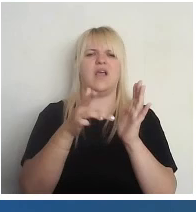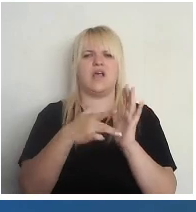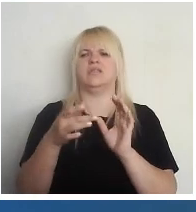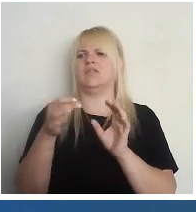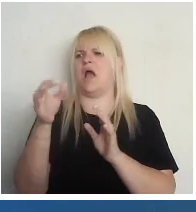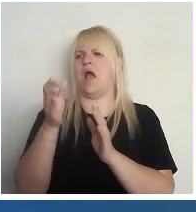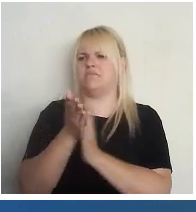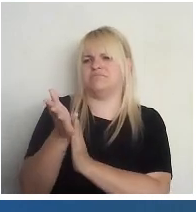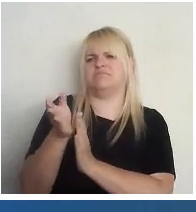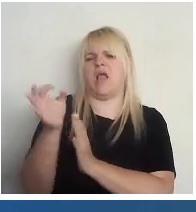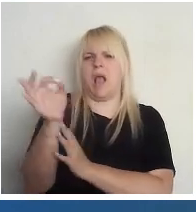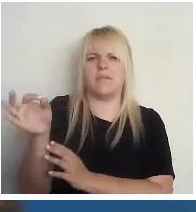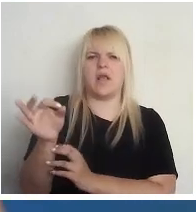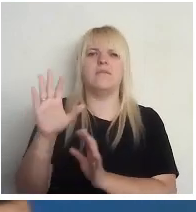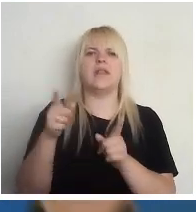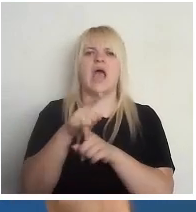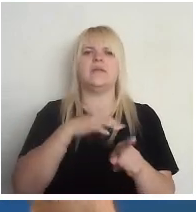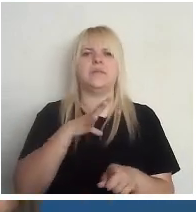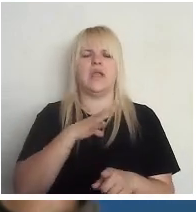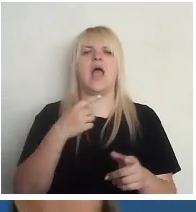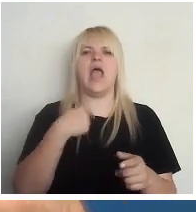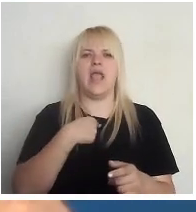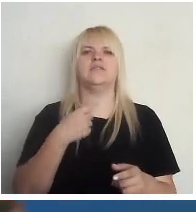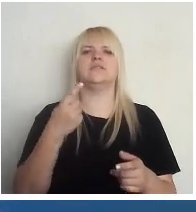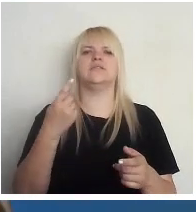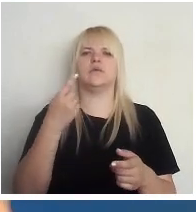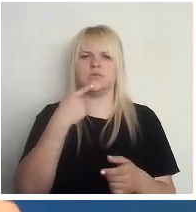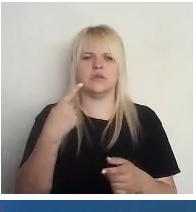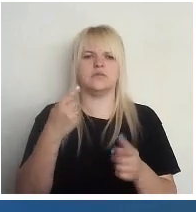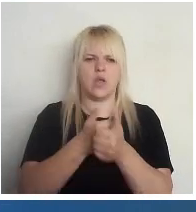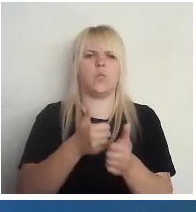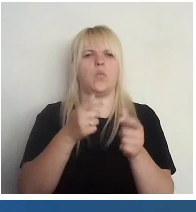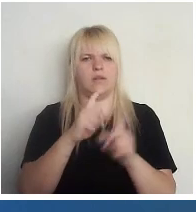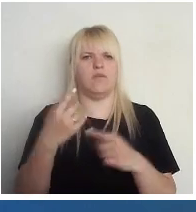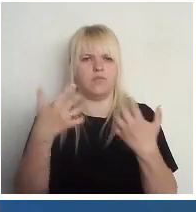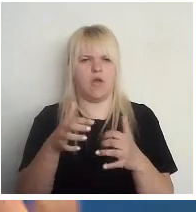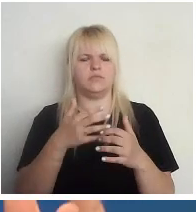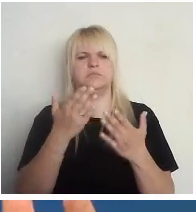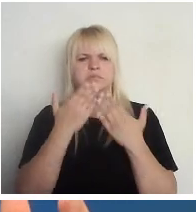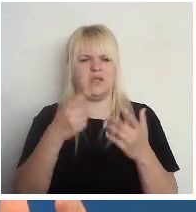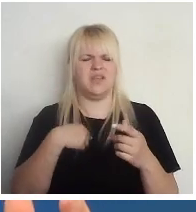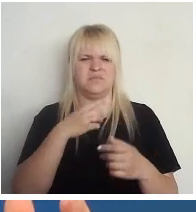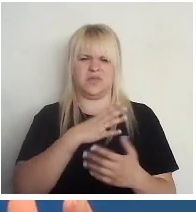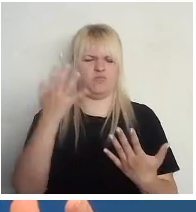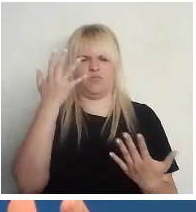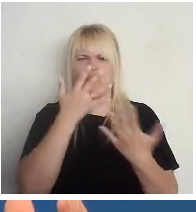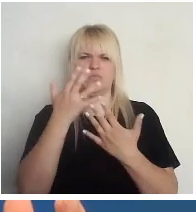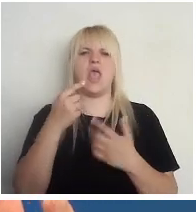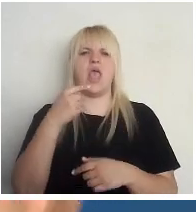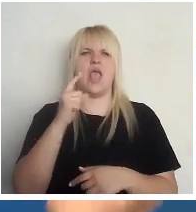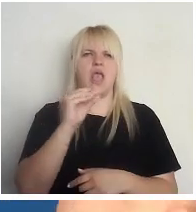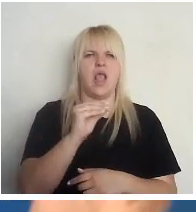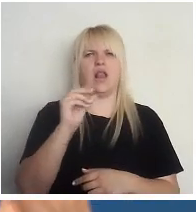tur arī bija, es sakoju politikā līdz, un man bija mulsinošs. Es aizpilto e-Latviju